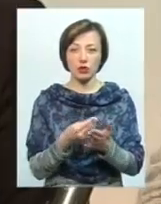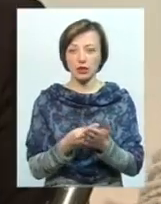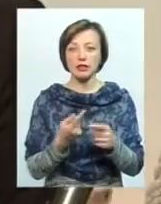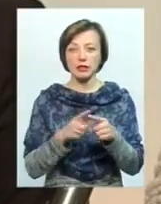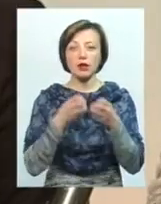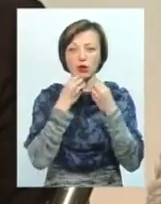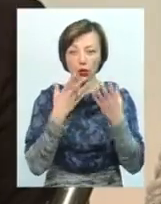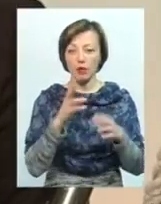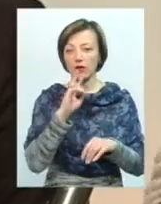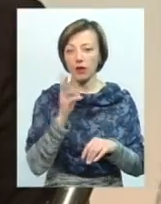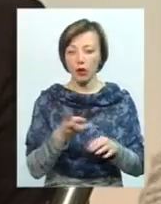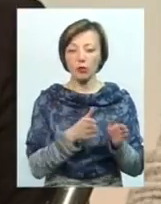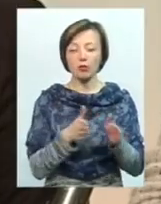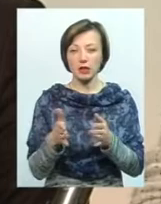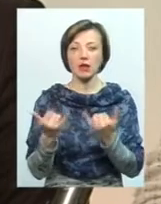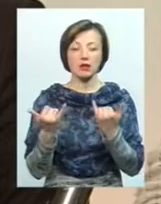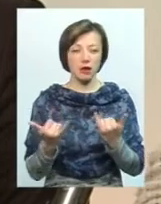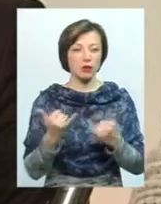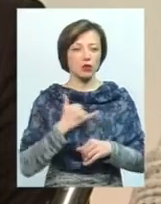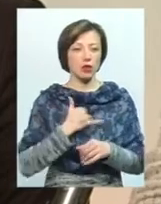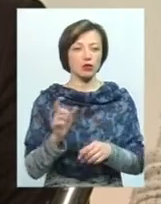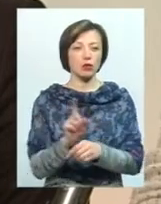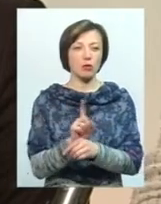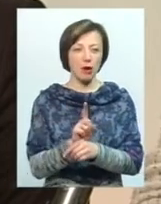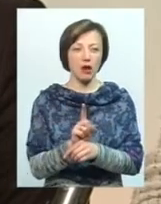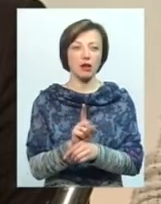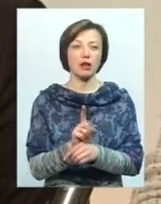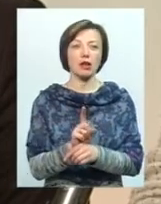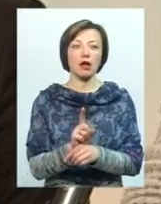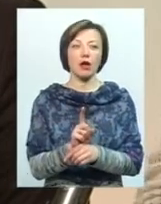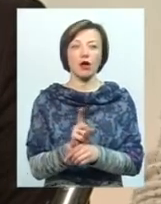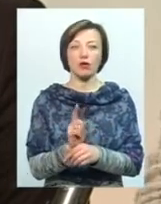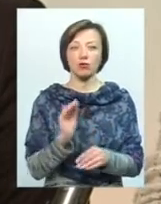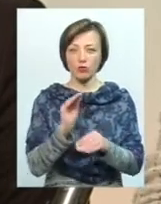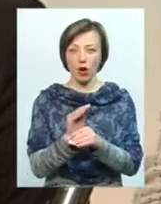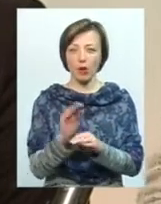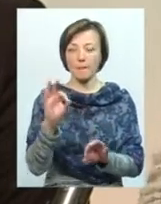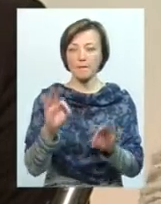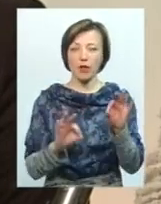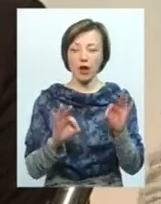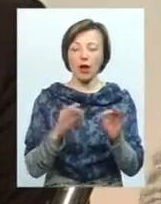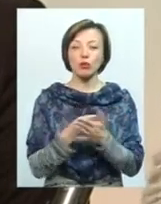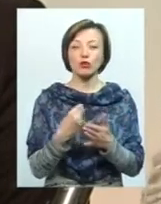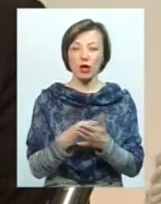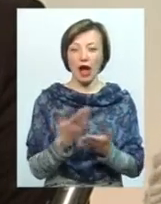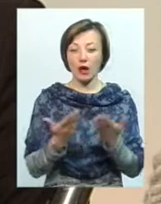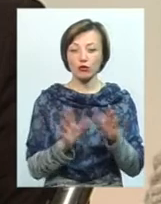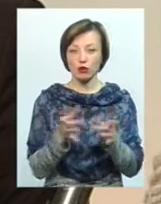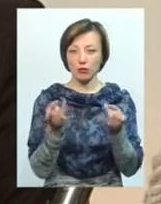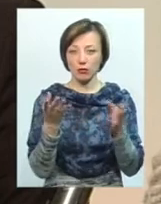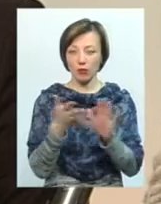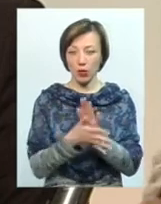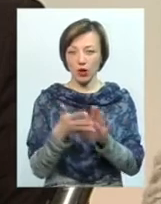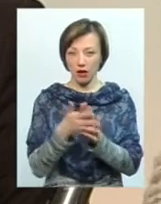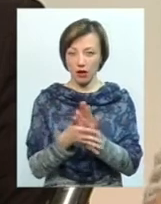Ну, це добре, що два роки так попідряд зараз в нас нормальний профіцитний бюджет. Якщо буде проїдання, а воно зараз, ну, можна